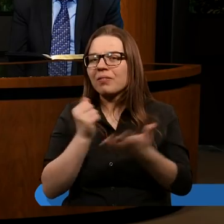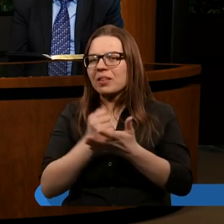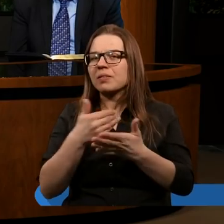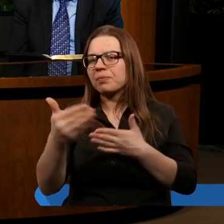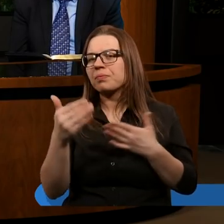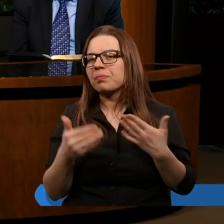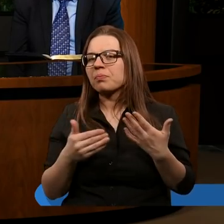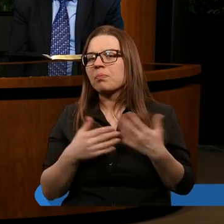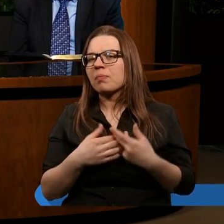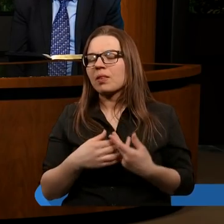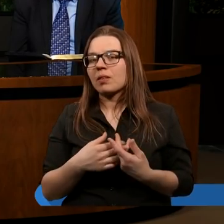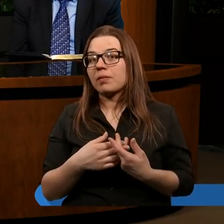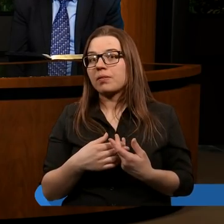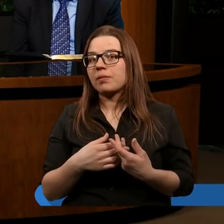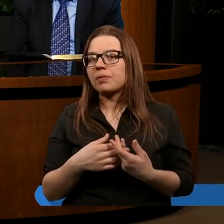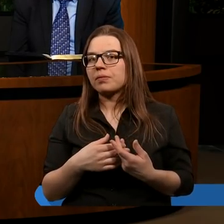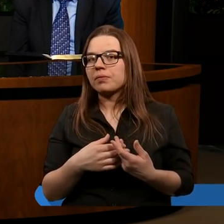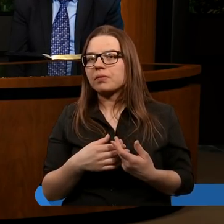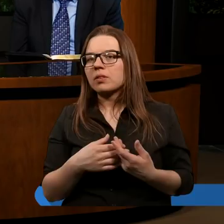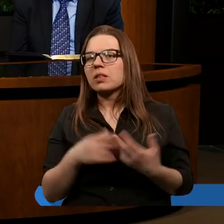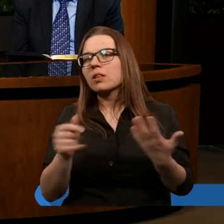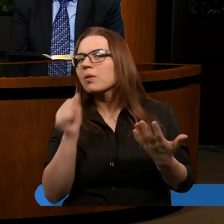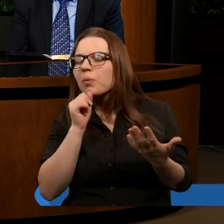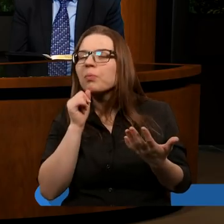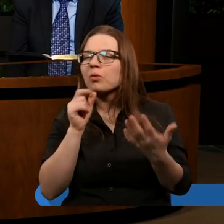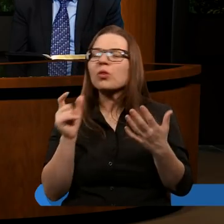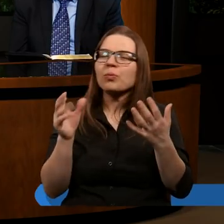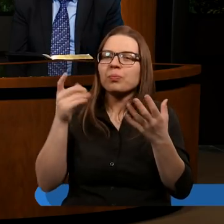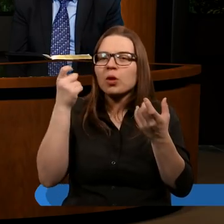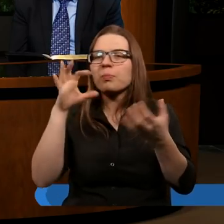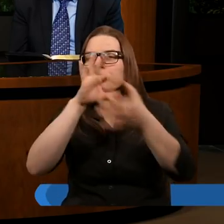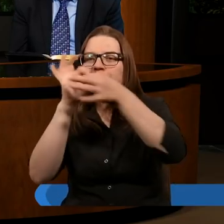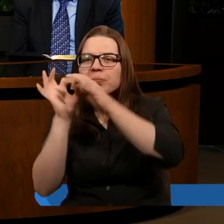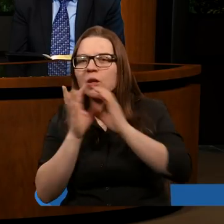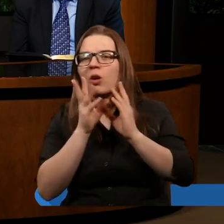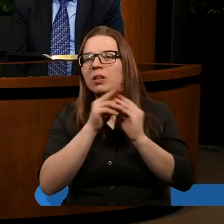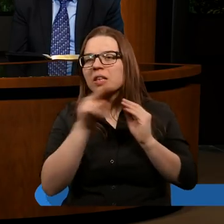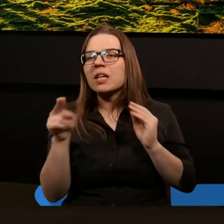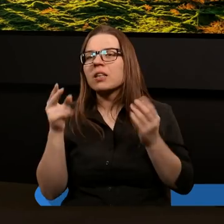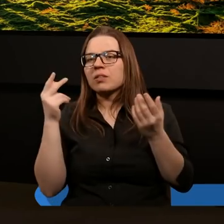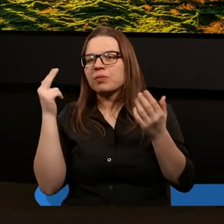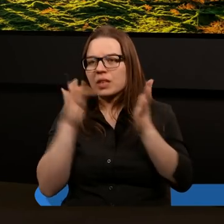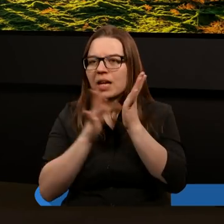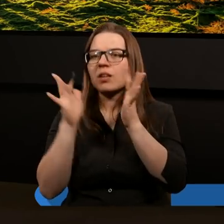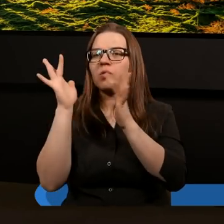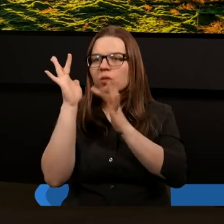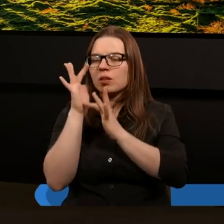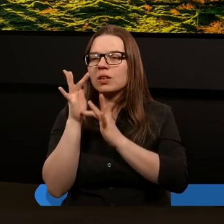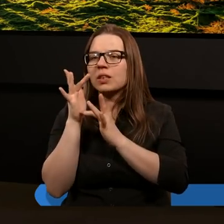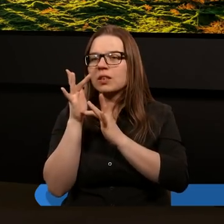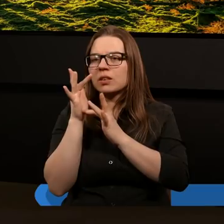Spróbujmy sobie tak tytułem naszkicowania tylko powiedzieć. Jezus Chrystus